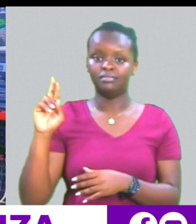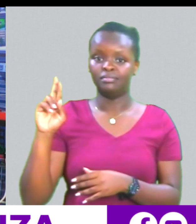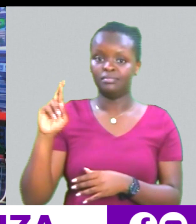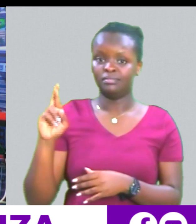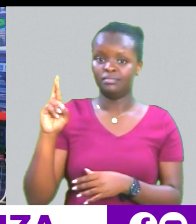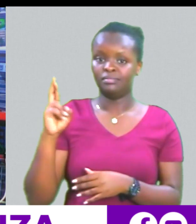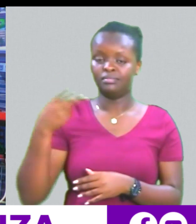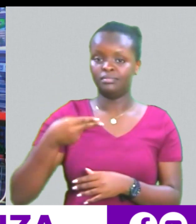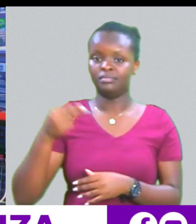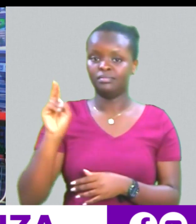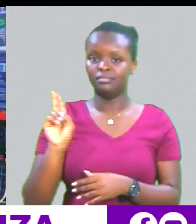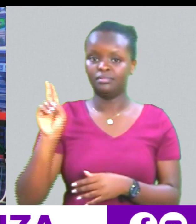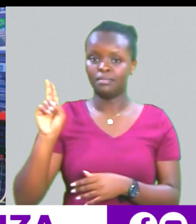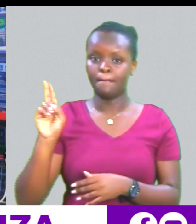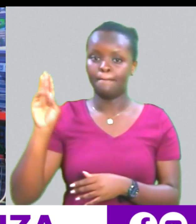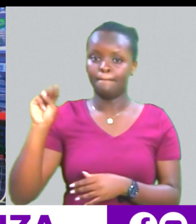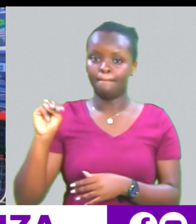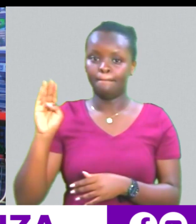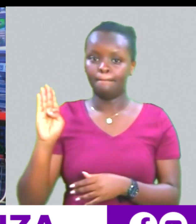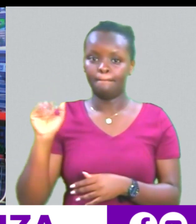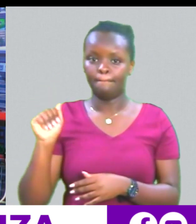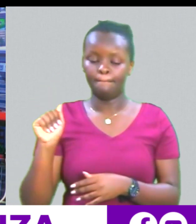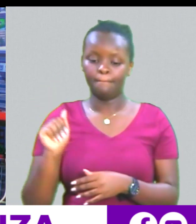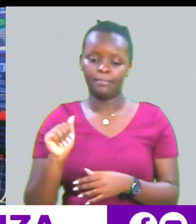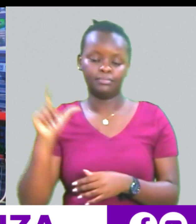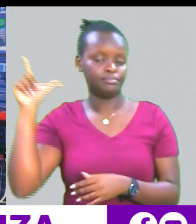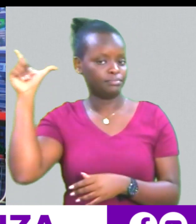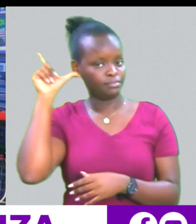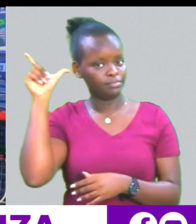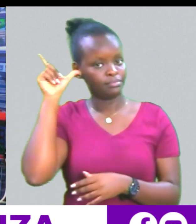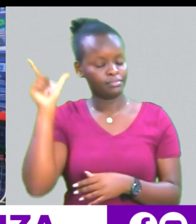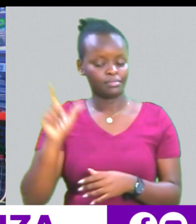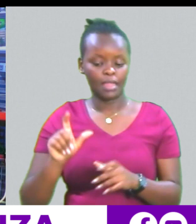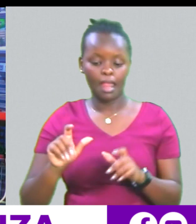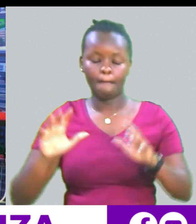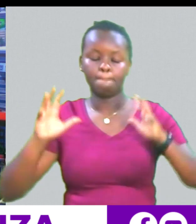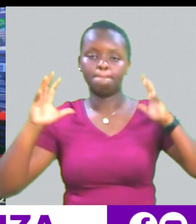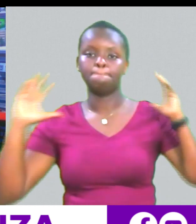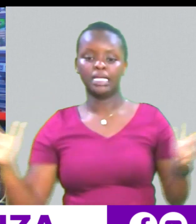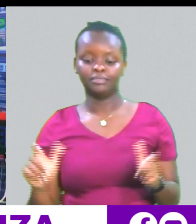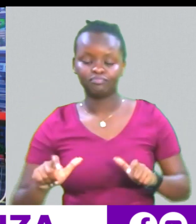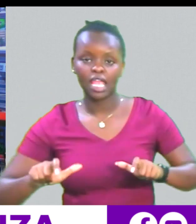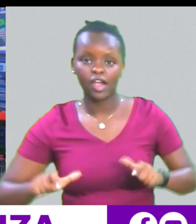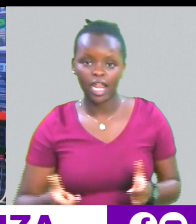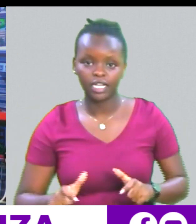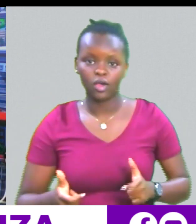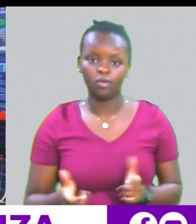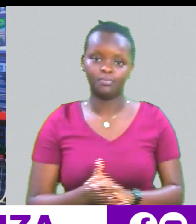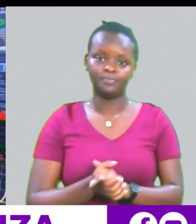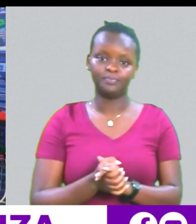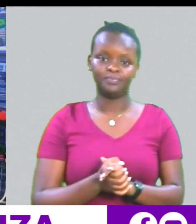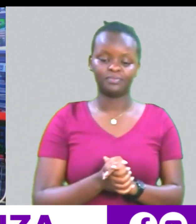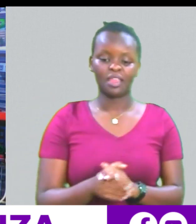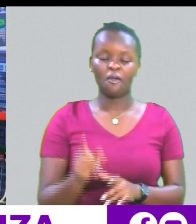mzae anamuka pali anaweka ili kuwa riyo kukwa ili kuwa station moja ili ili kuwa moja